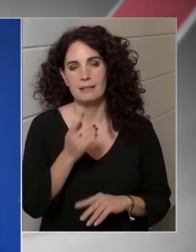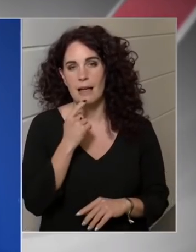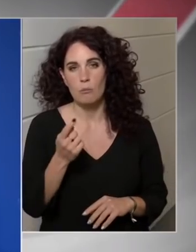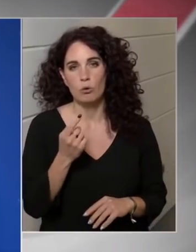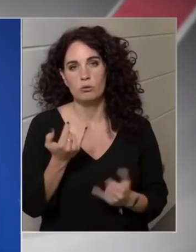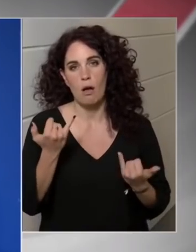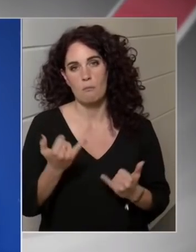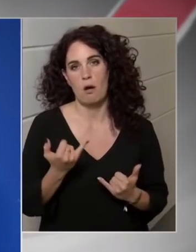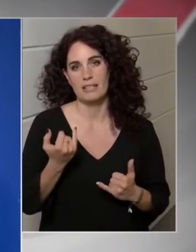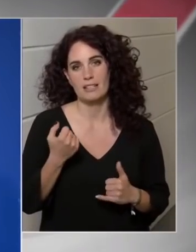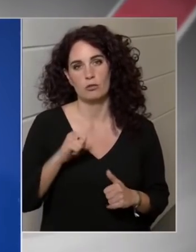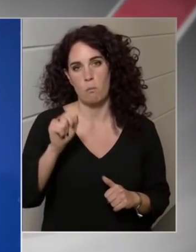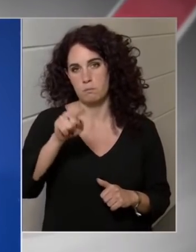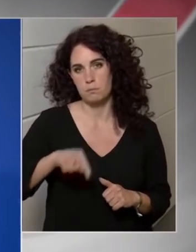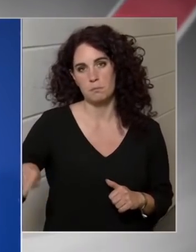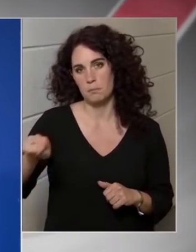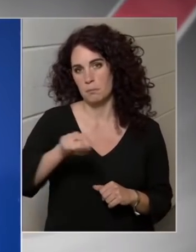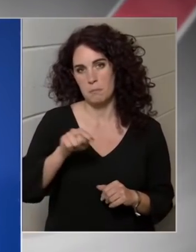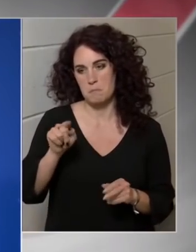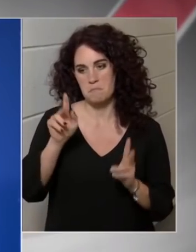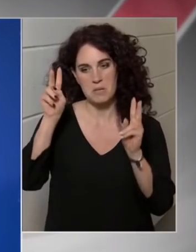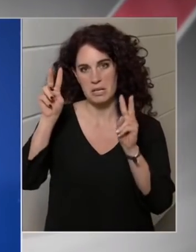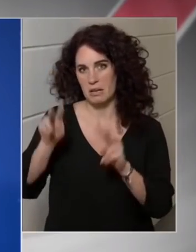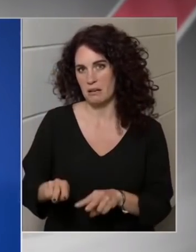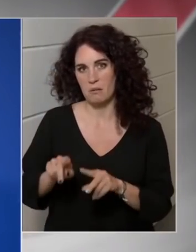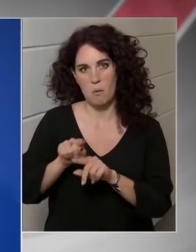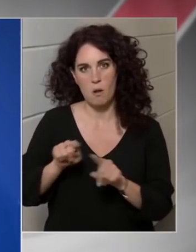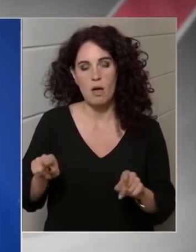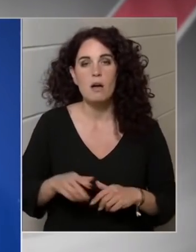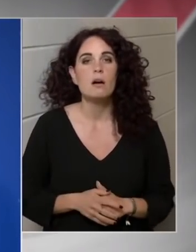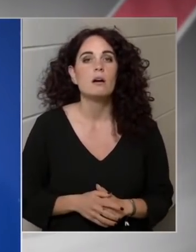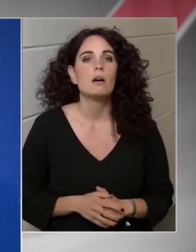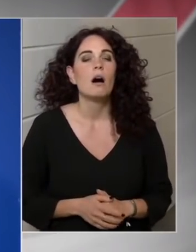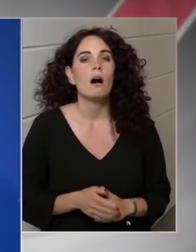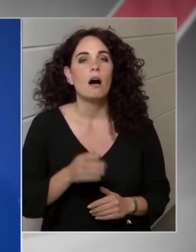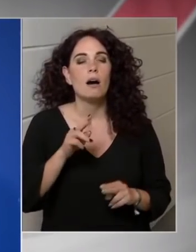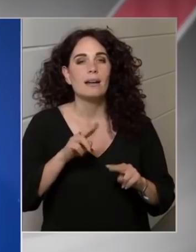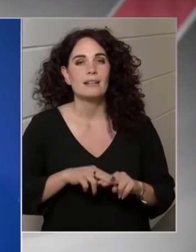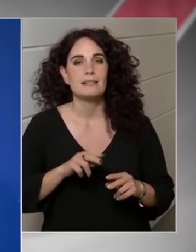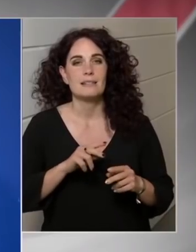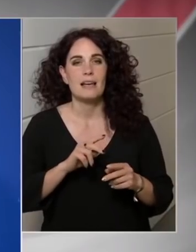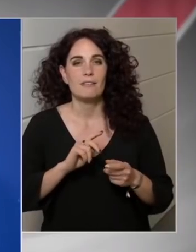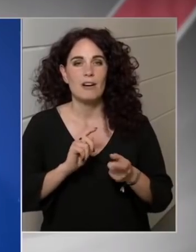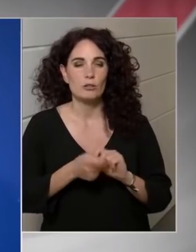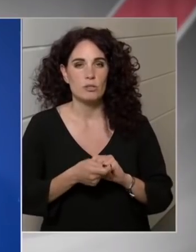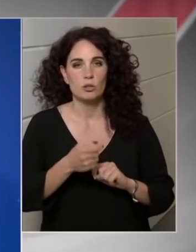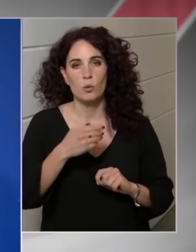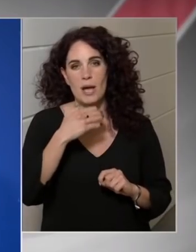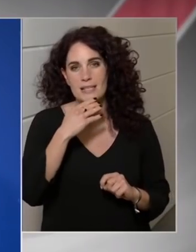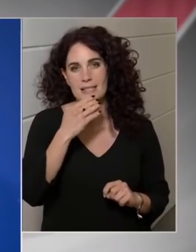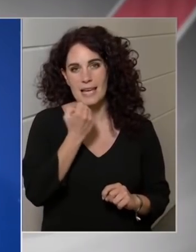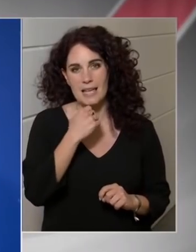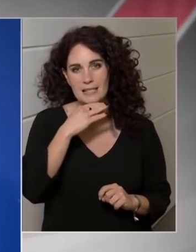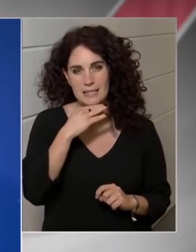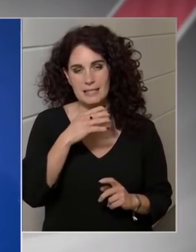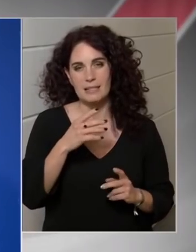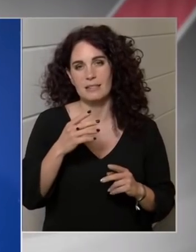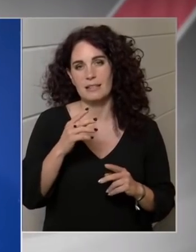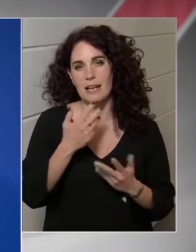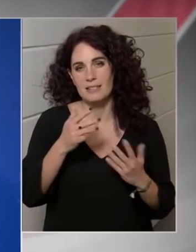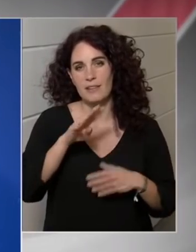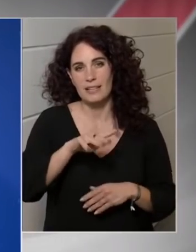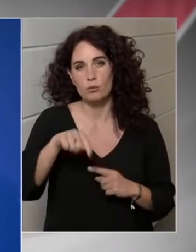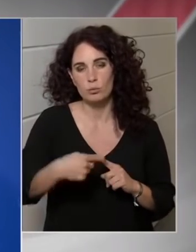aki már korábban is elvtelenségében csak a rendszerváztató SZDSZ-nek a 94-es